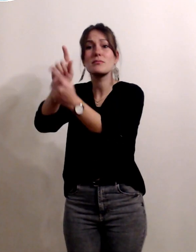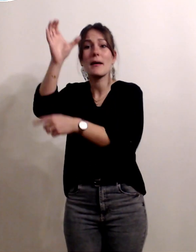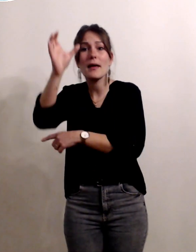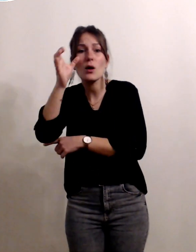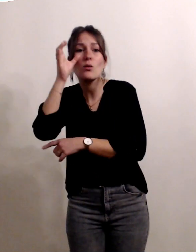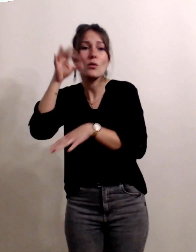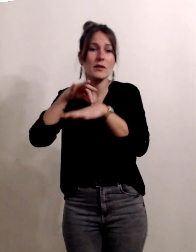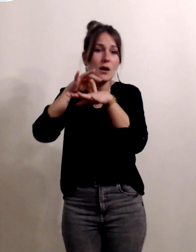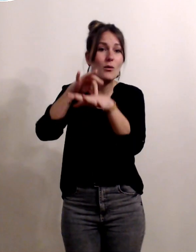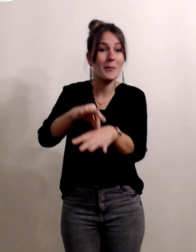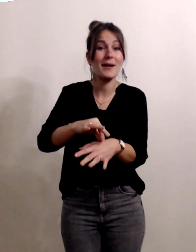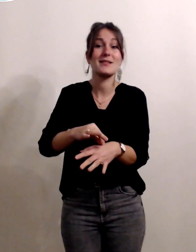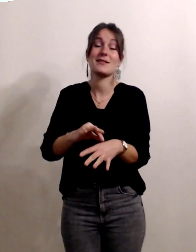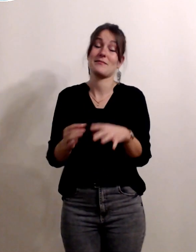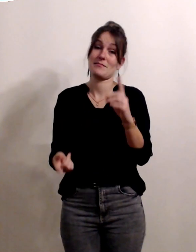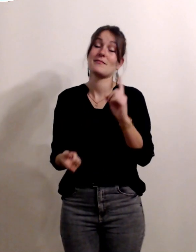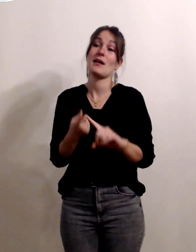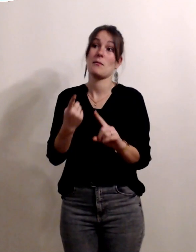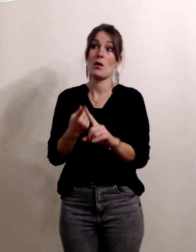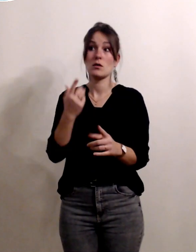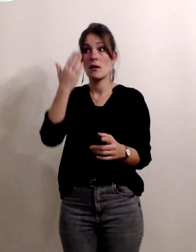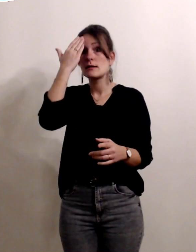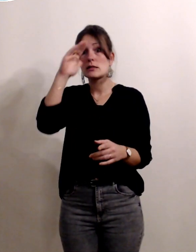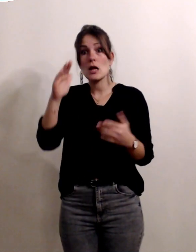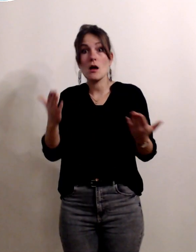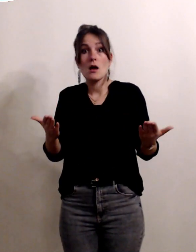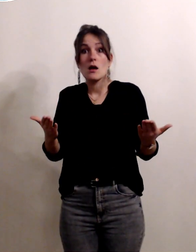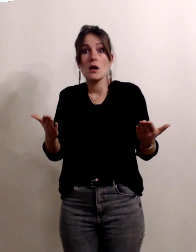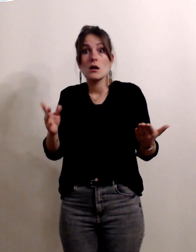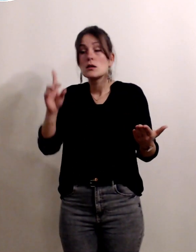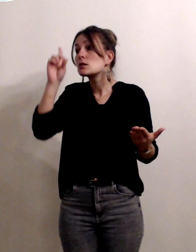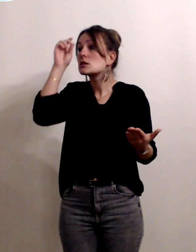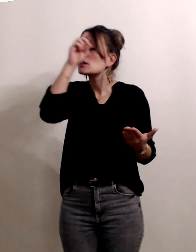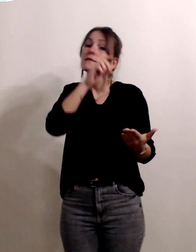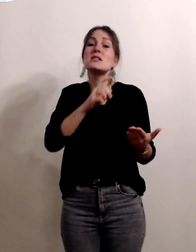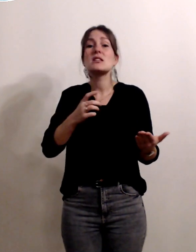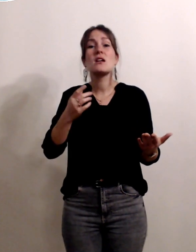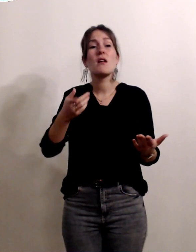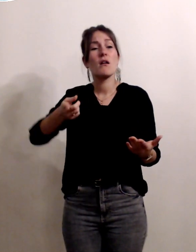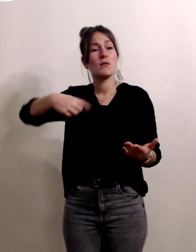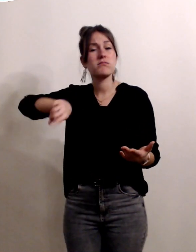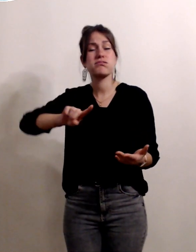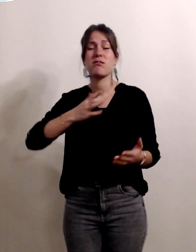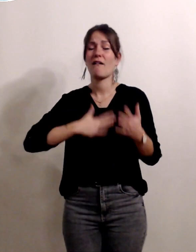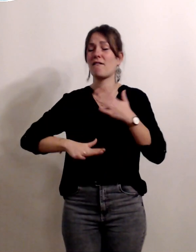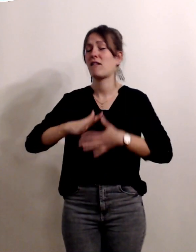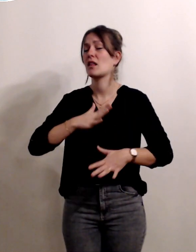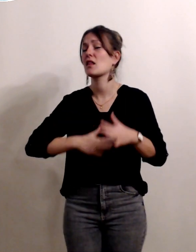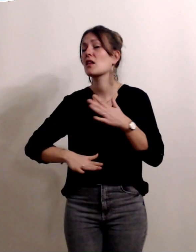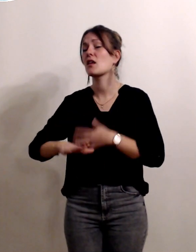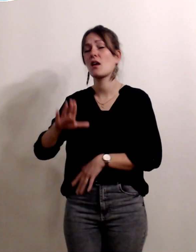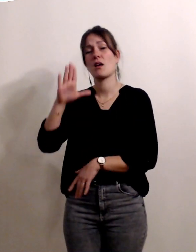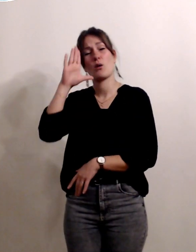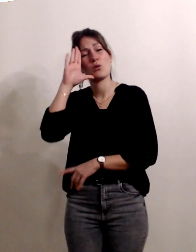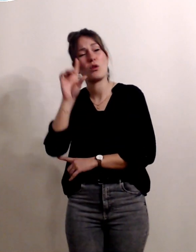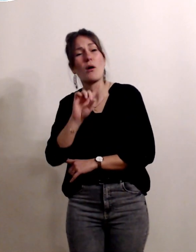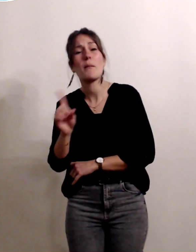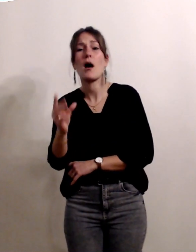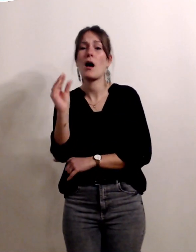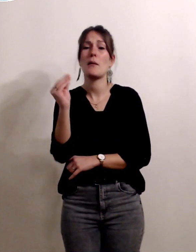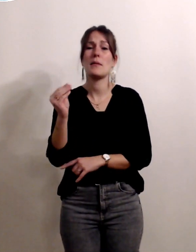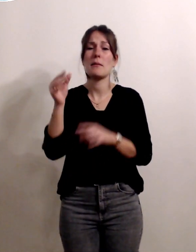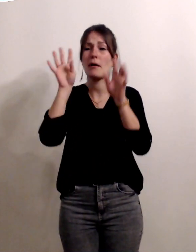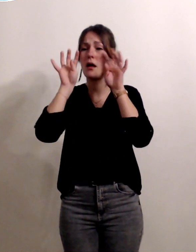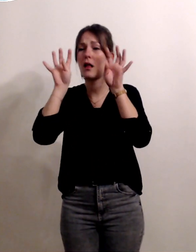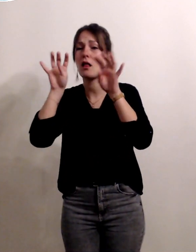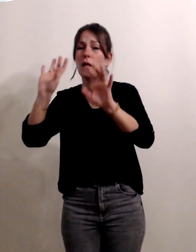écouter vous accompagner ça peut être difficile quand on quand on est fatigué on ne dort pas la nuit on a un petit qui réclame beaucoup